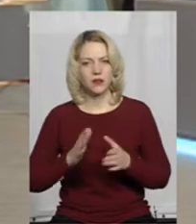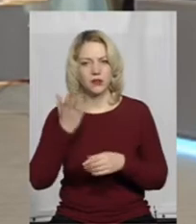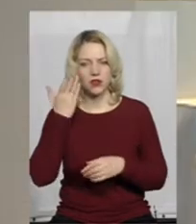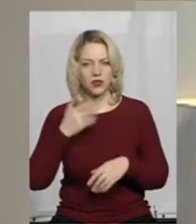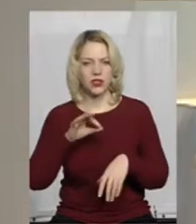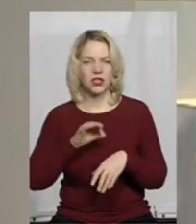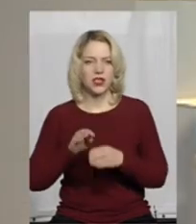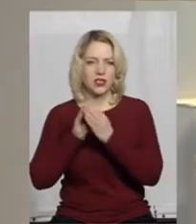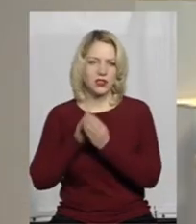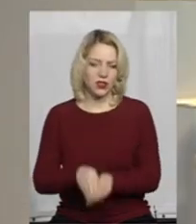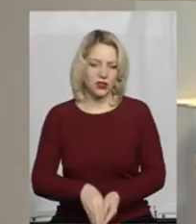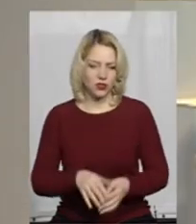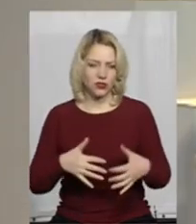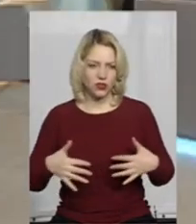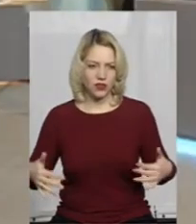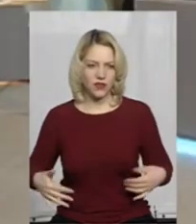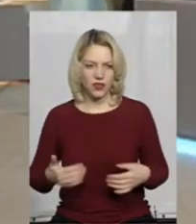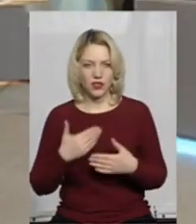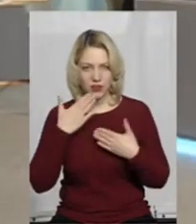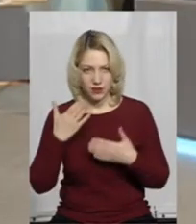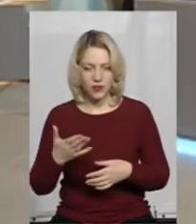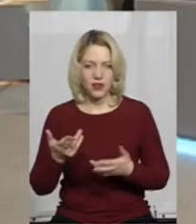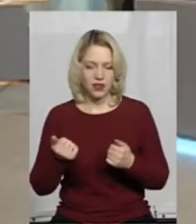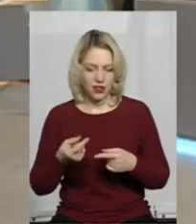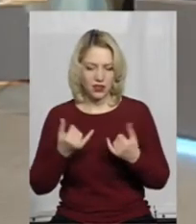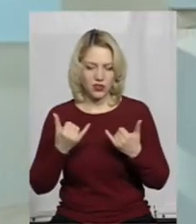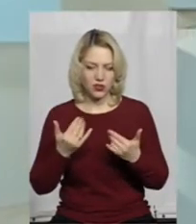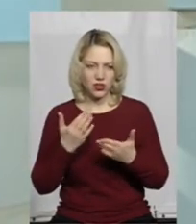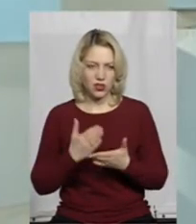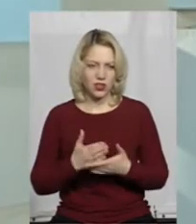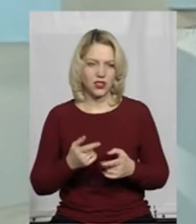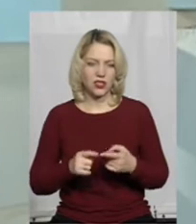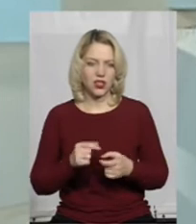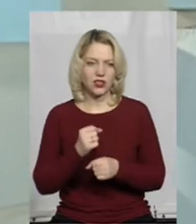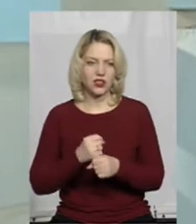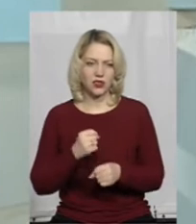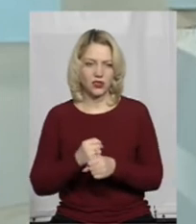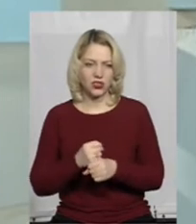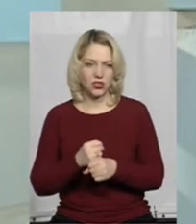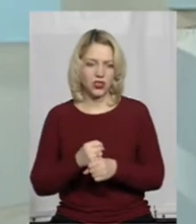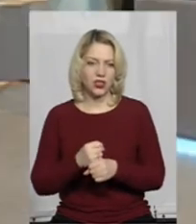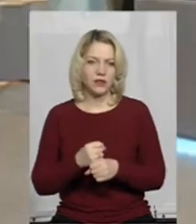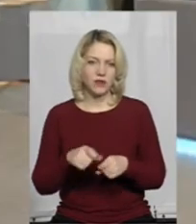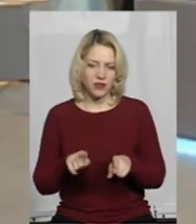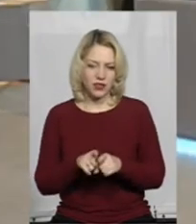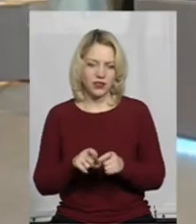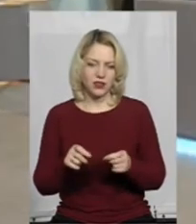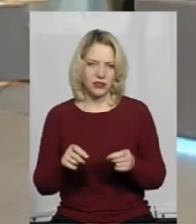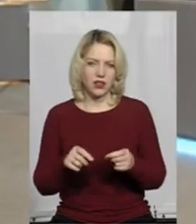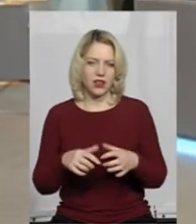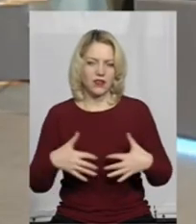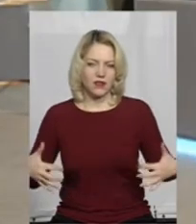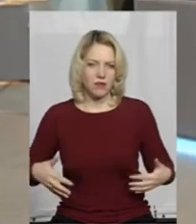захоронюють тварин? Ну, звичайно, на сьогоднішній день ще є діючий худобомогильник. А чи